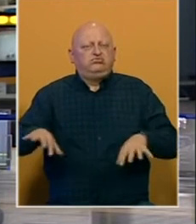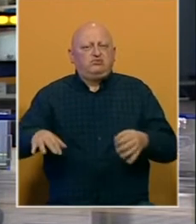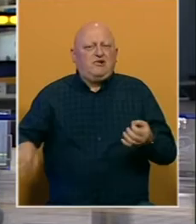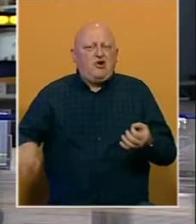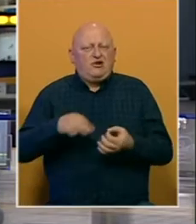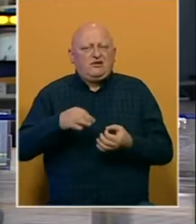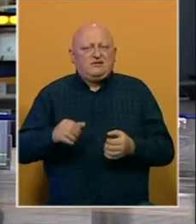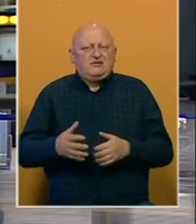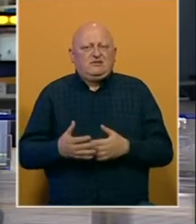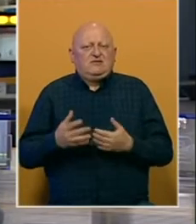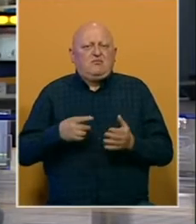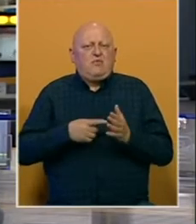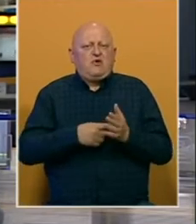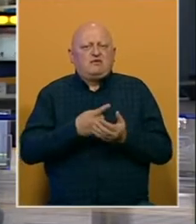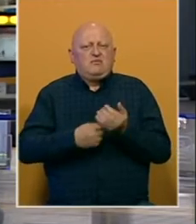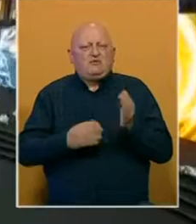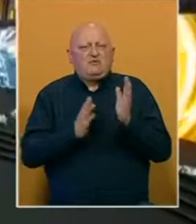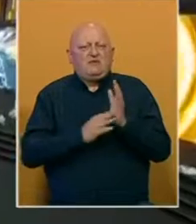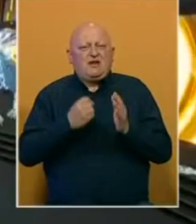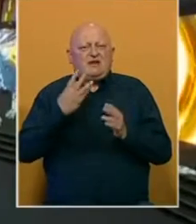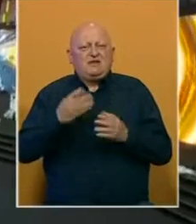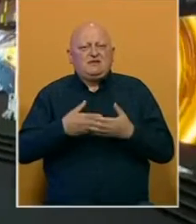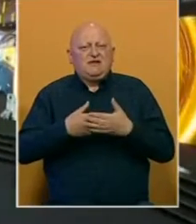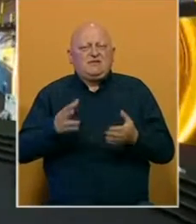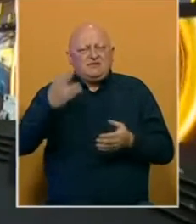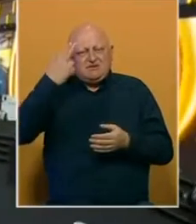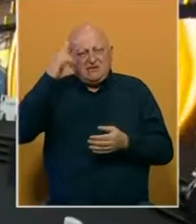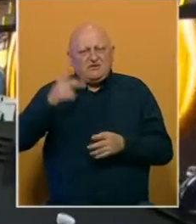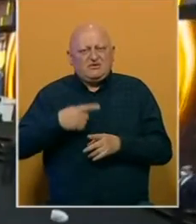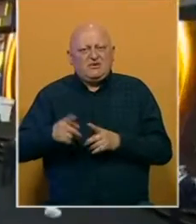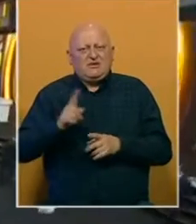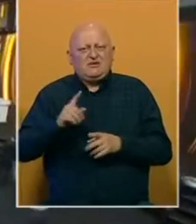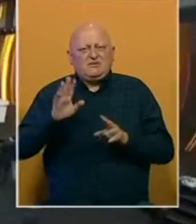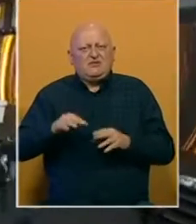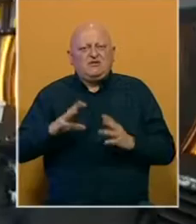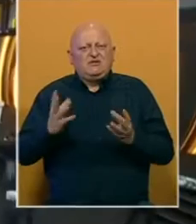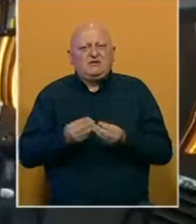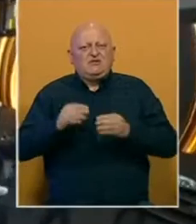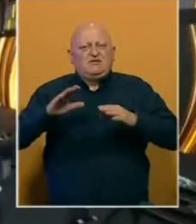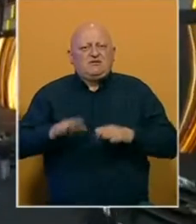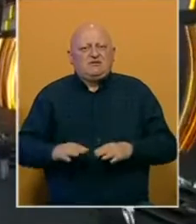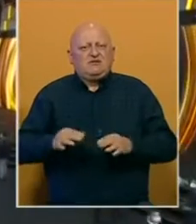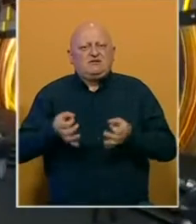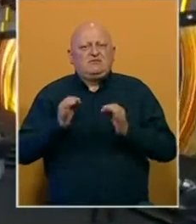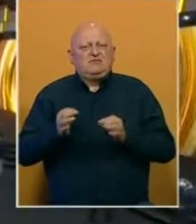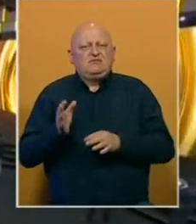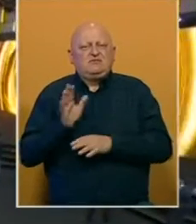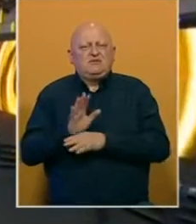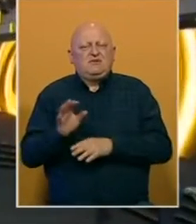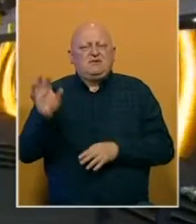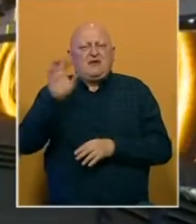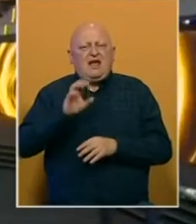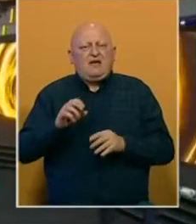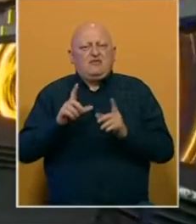raštimovani orkestar. Pokazuje to posljednji primjer kada iz javnosti nepoznatih razloga nisu mogli zajedno sjesti za sto sa